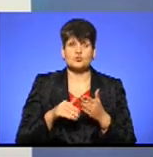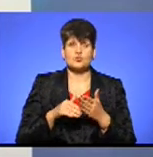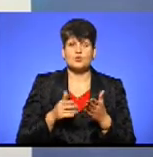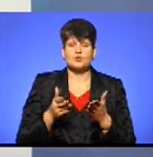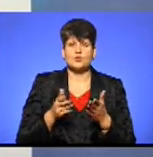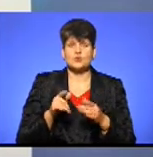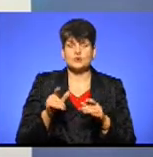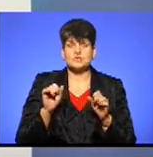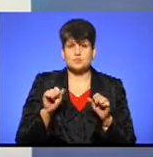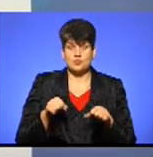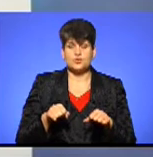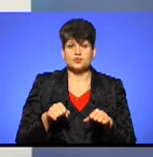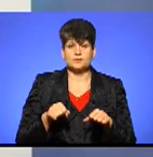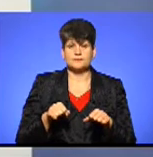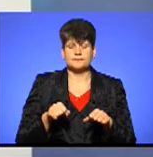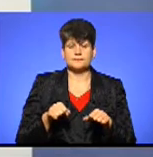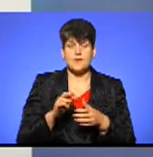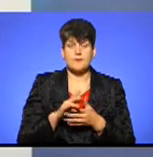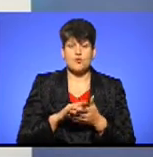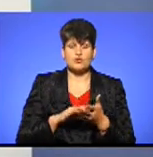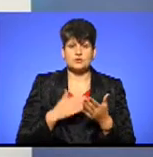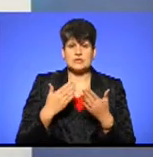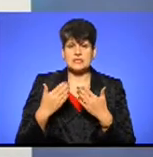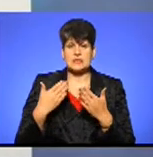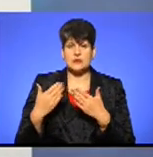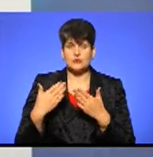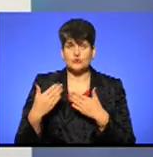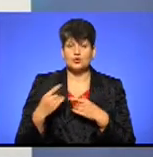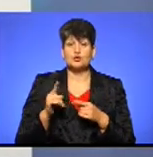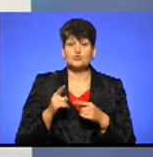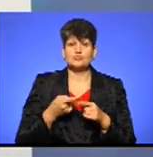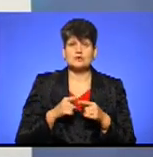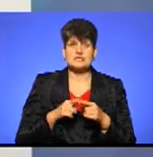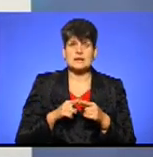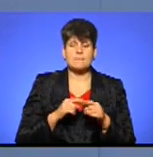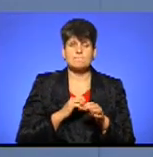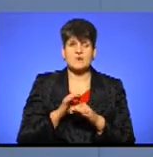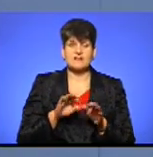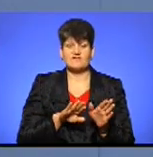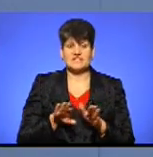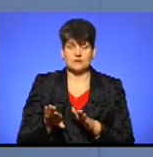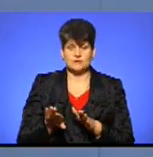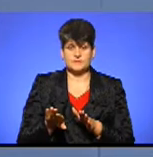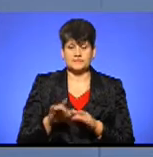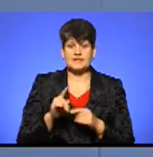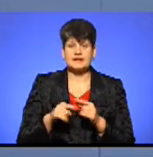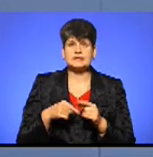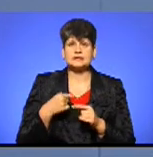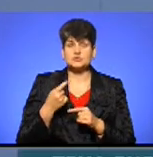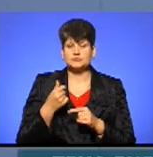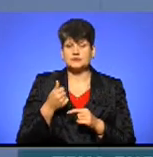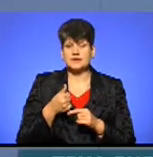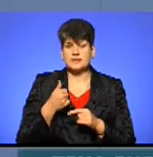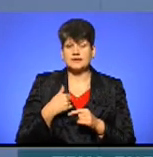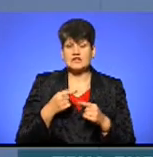люди зможуть продовжувати діалог, чому цей проєкт був відкинути? Наступного року наш